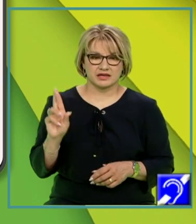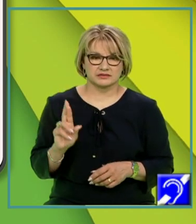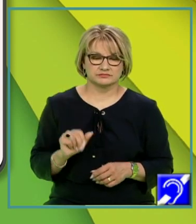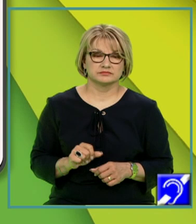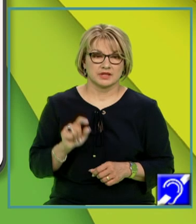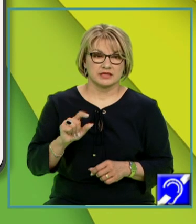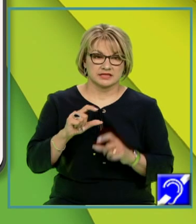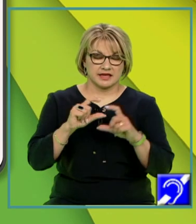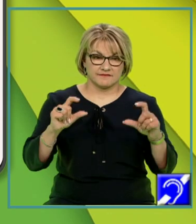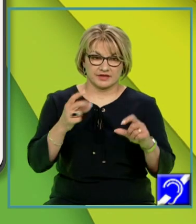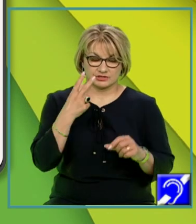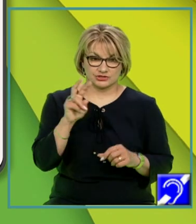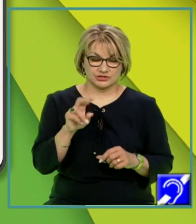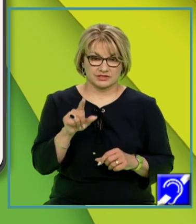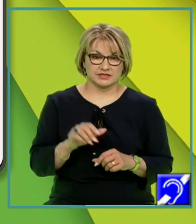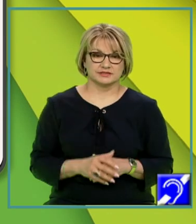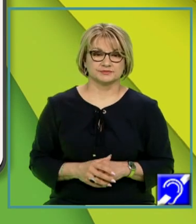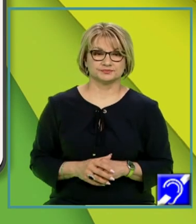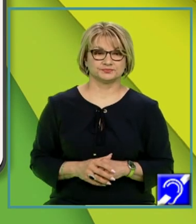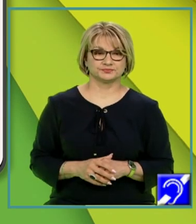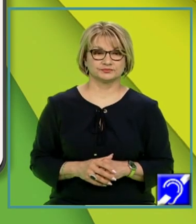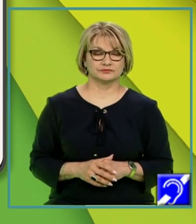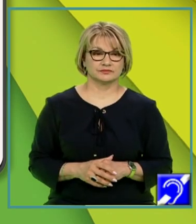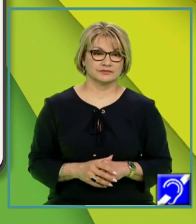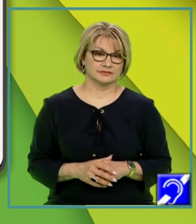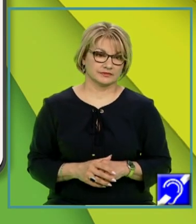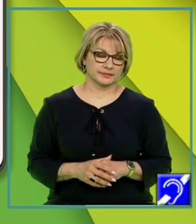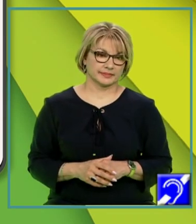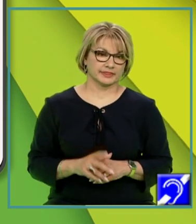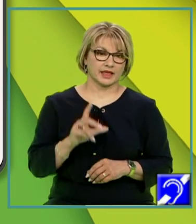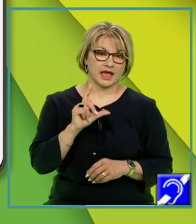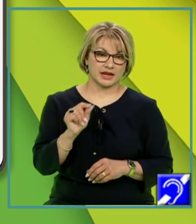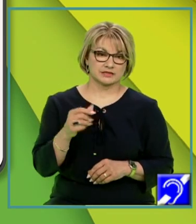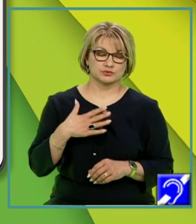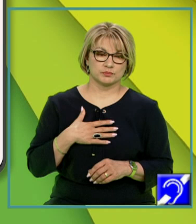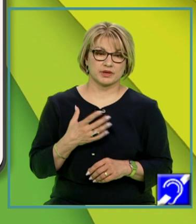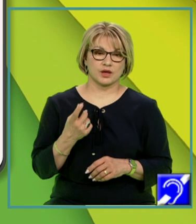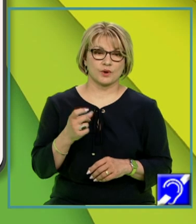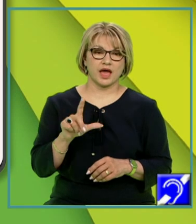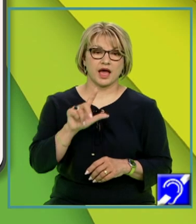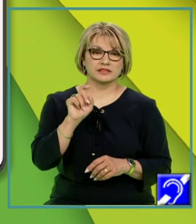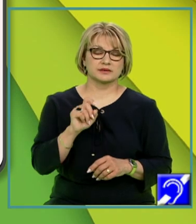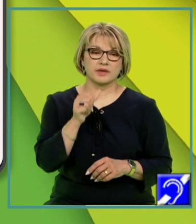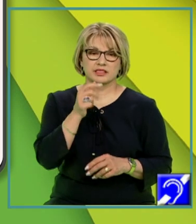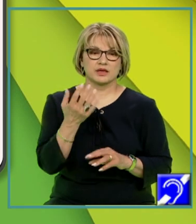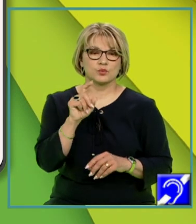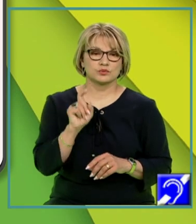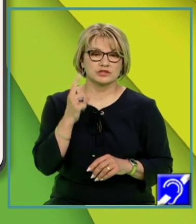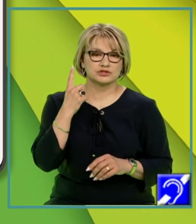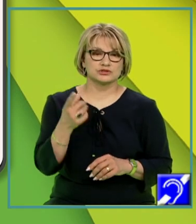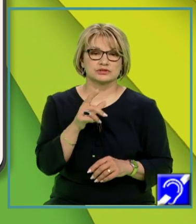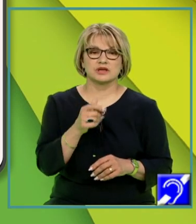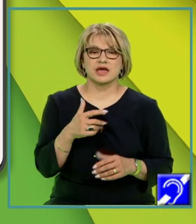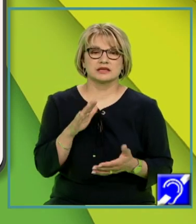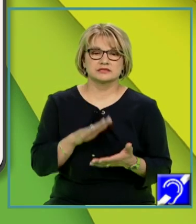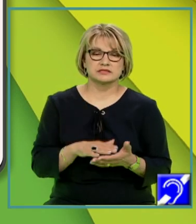acest fragment din opera sa Conjecturi și Infirmări. spune Popper Răspunsul meu la întrebările De unde știi? Care este sursa sau baza